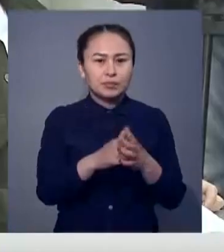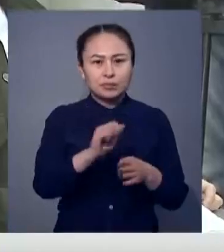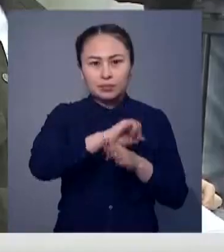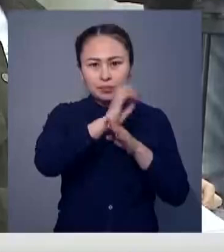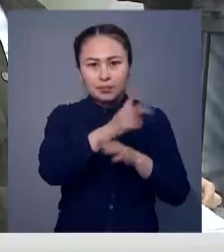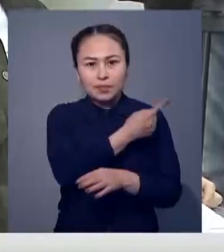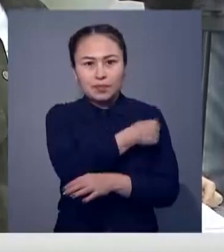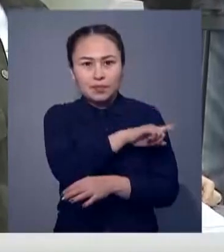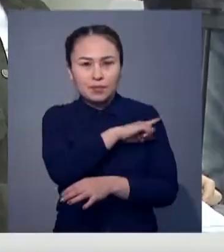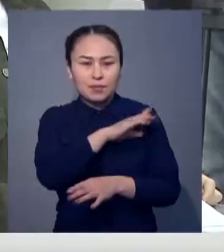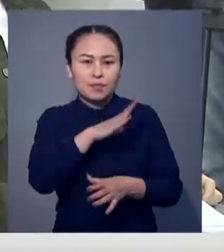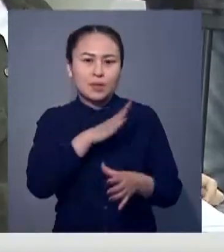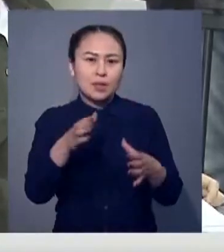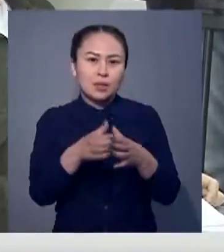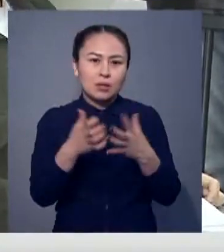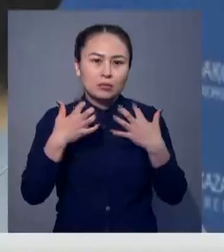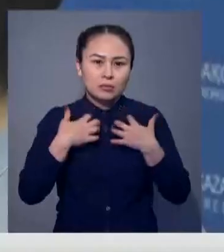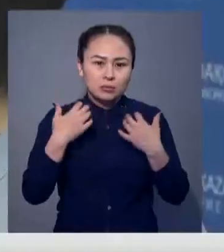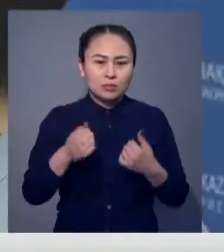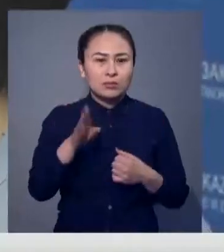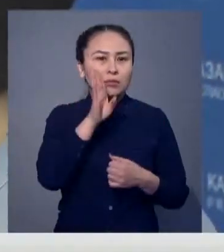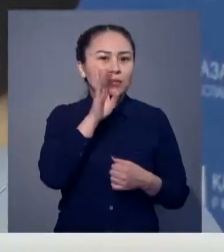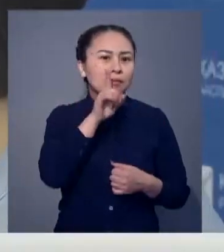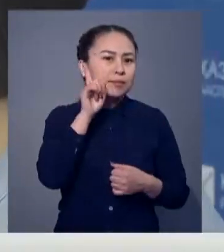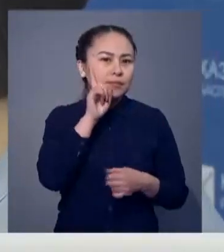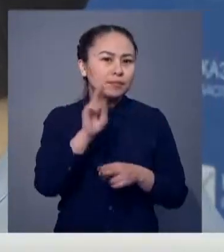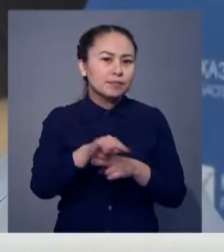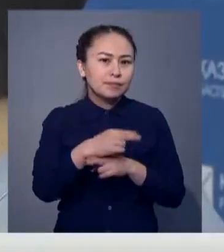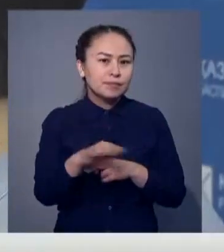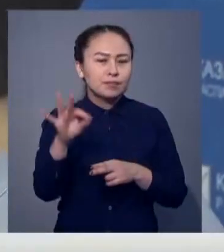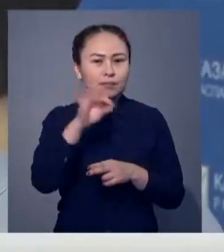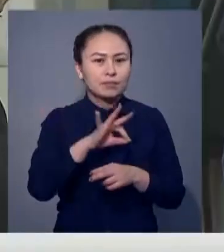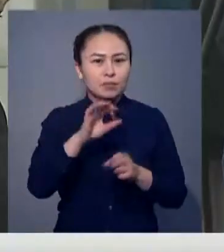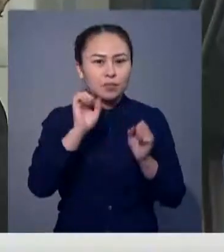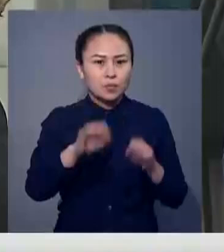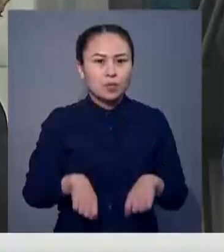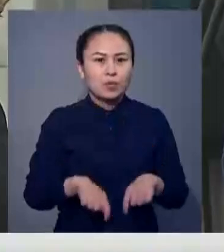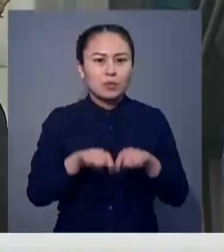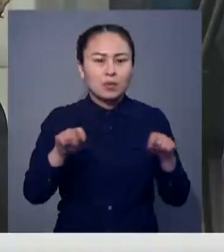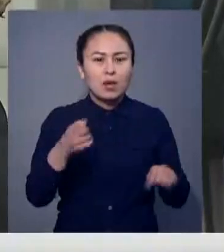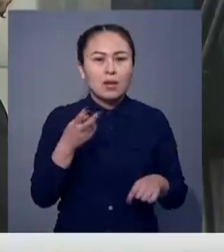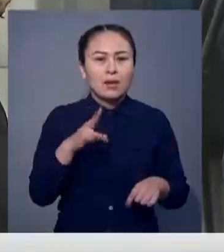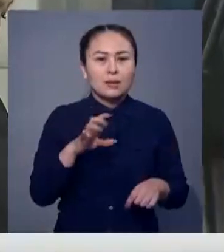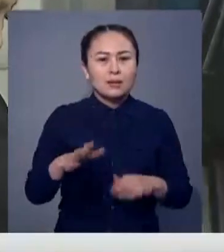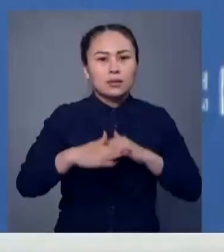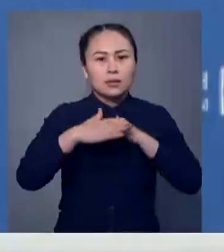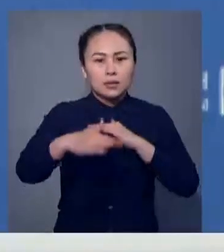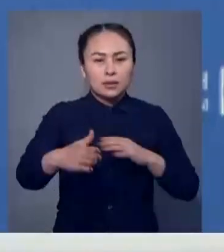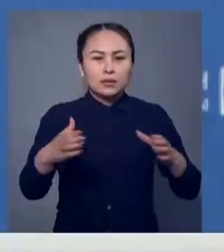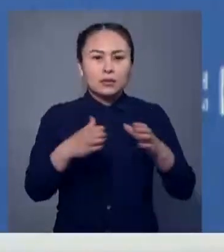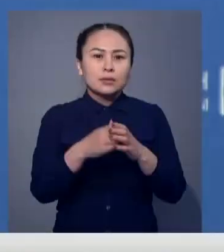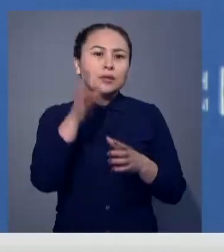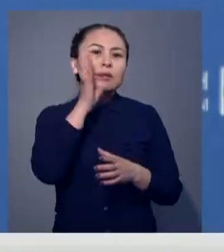медициналық қызмет, репродуктивті денсаулық, жасқызарға тәрбей беру жұмыстарын жолға ғойу қарастырылған. Содай ғалиянс жергілікті